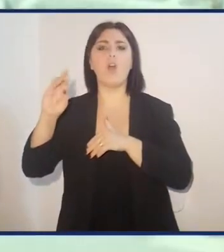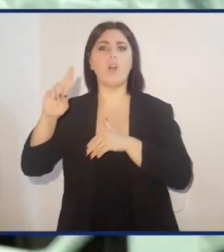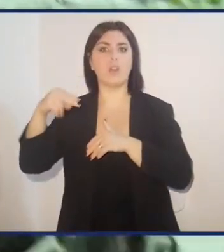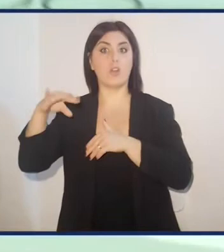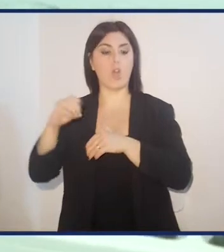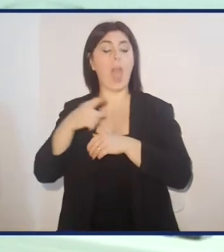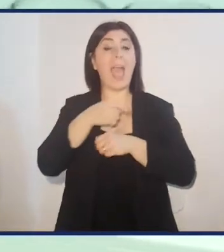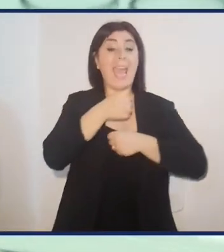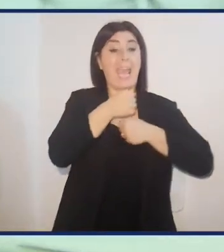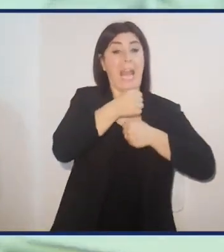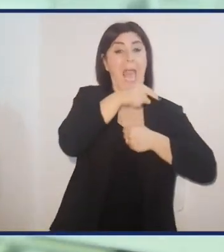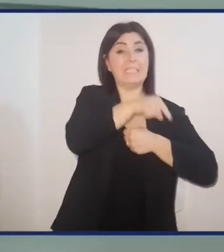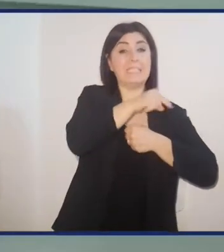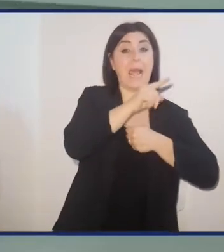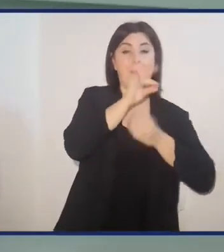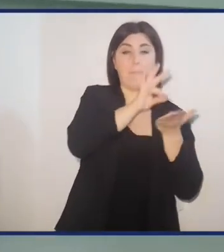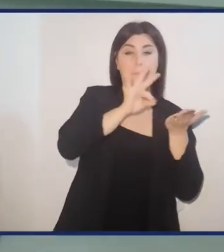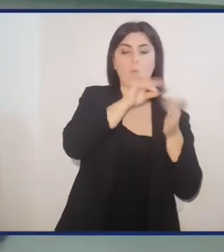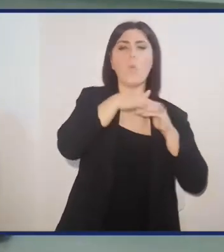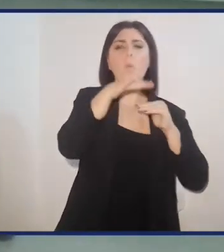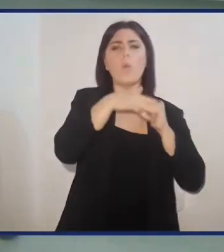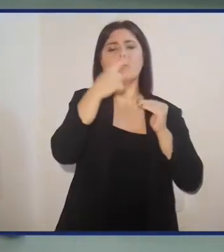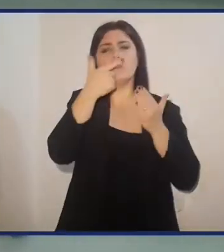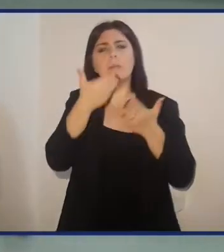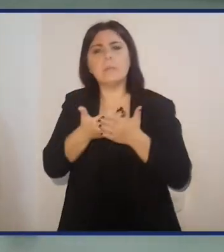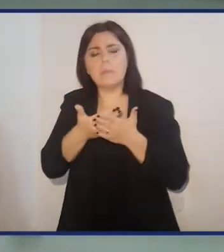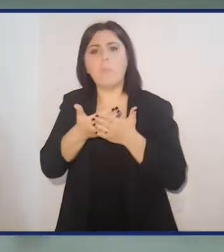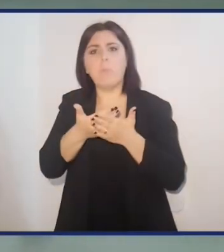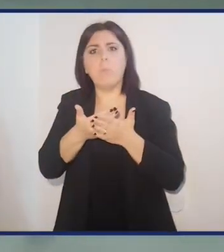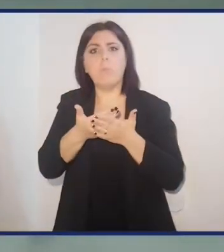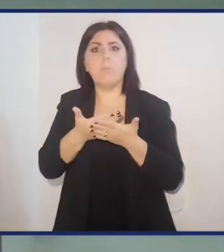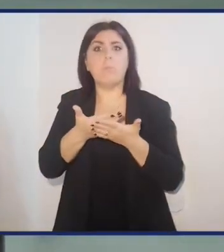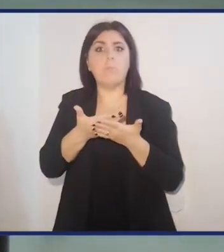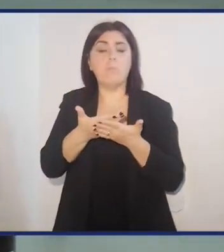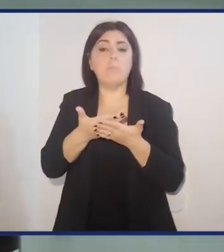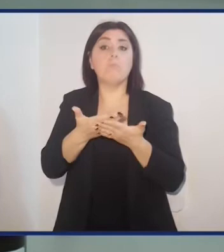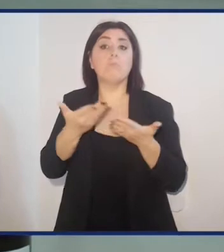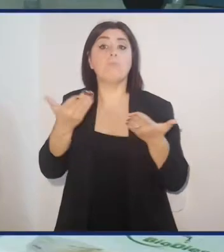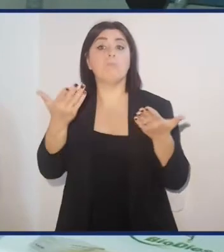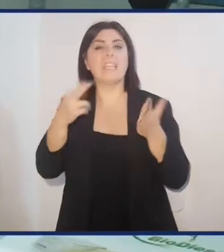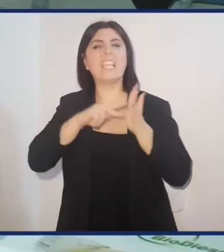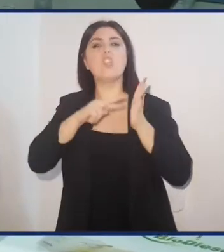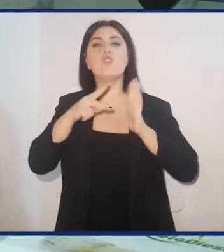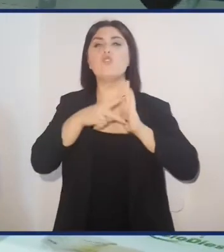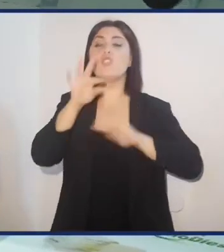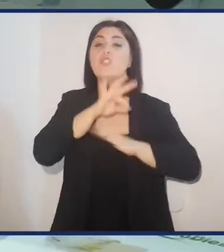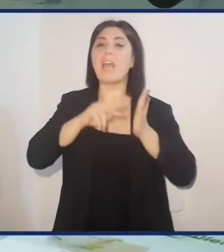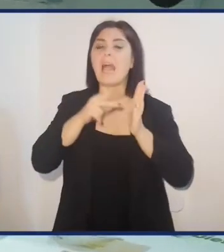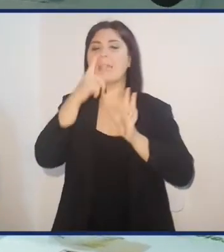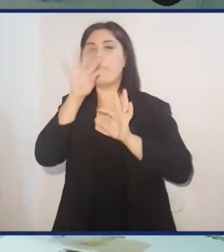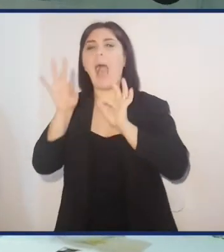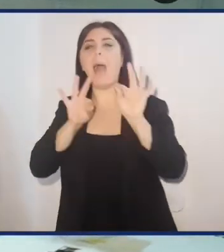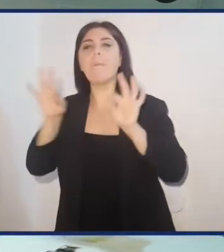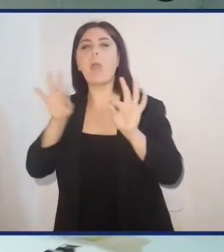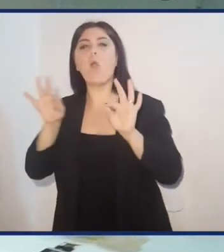I grassi di Hermesilucens sono utilizzati per svariate applicazioni, tra cui la mangimistica dell